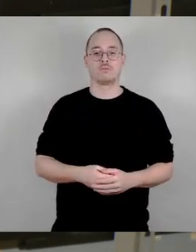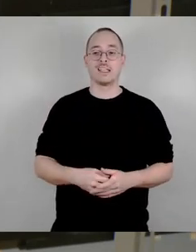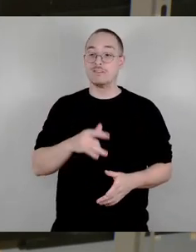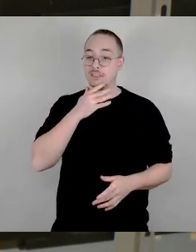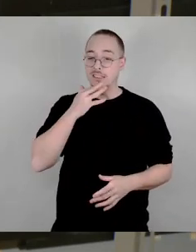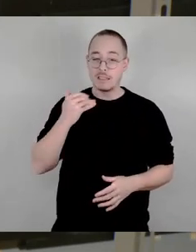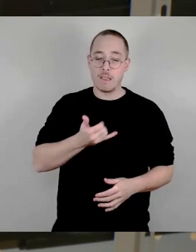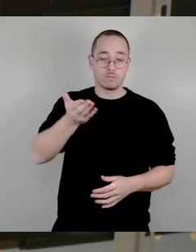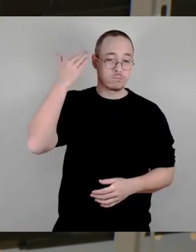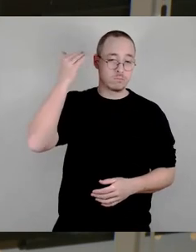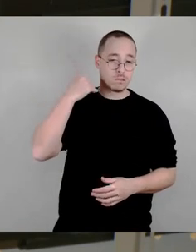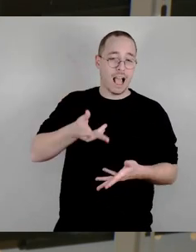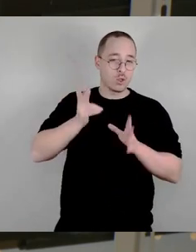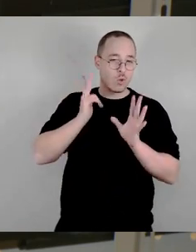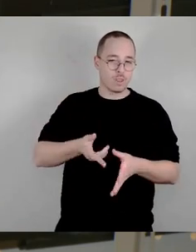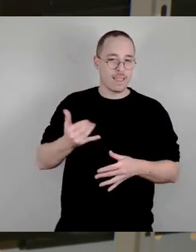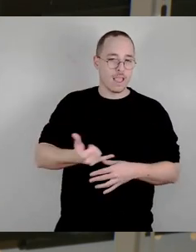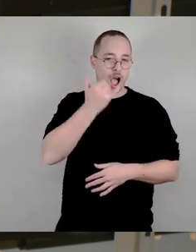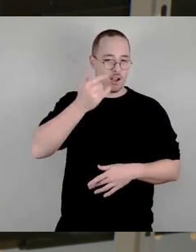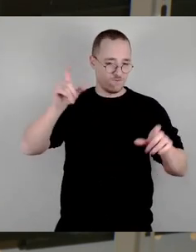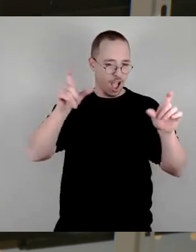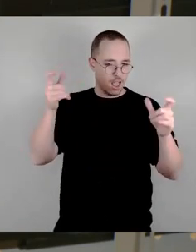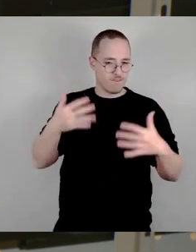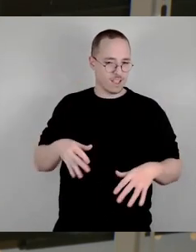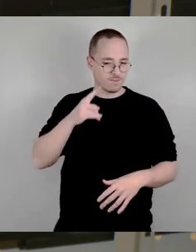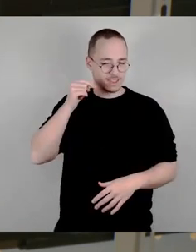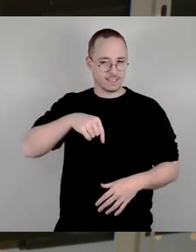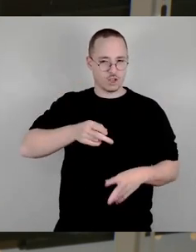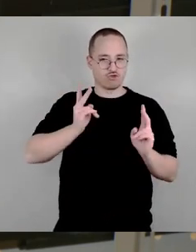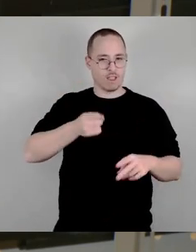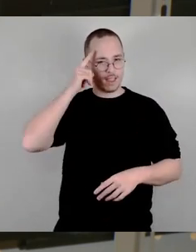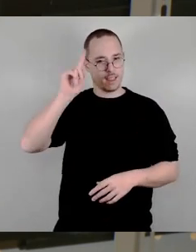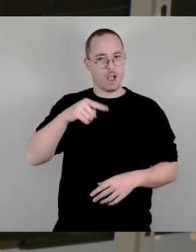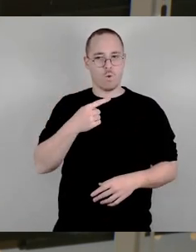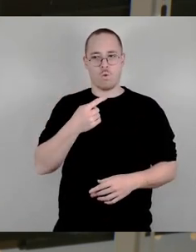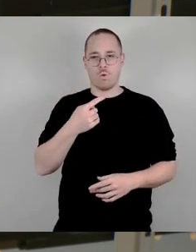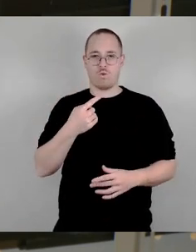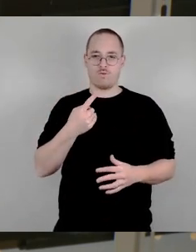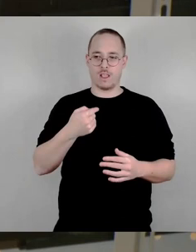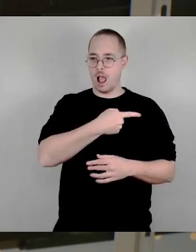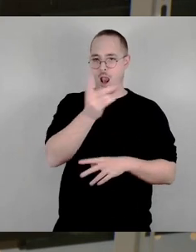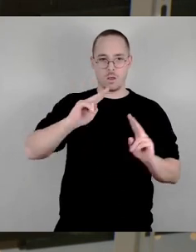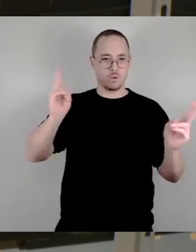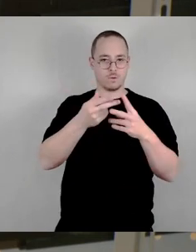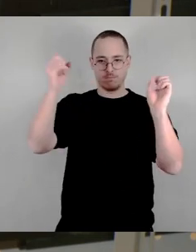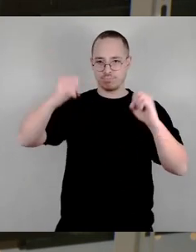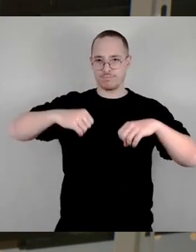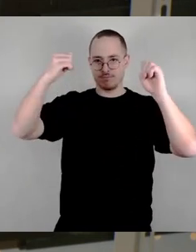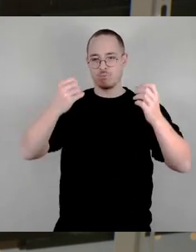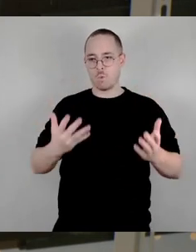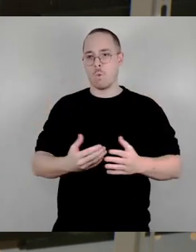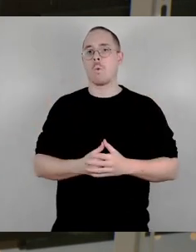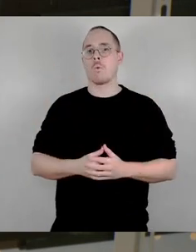Stadtrat gab es einen, glaube ich, einstimmigen Beschluss auch, dass wir da das Rechnungsprüfungsamt draufgucken lassen. Da sind auch